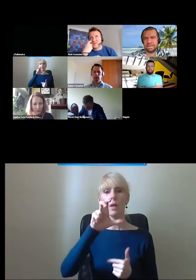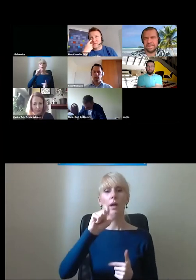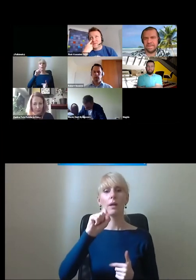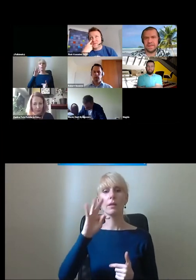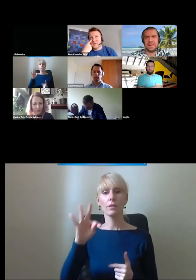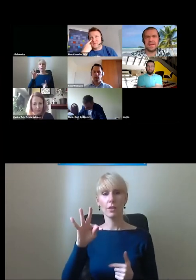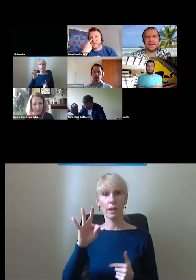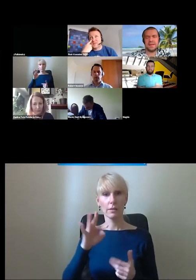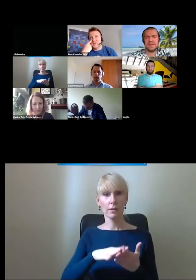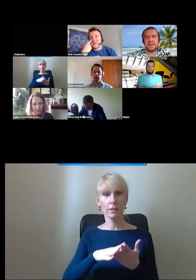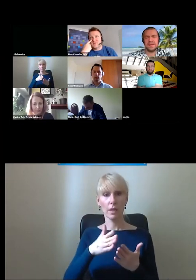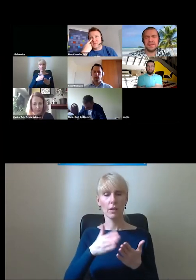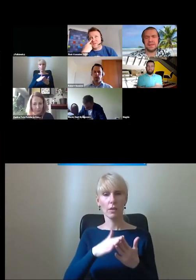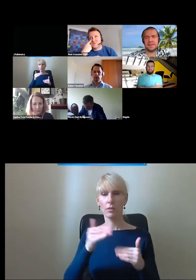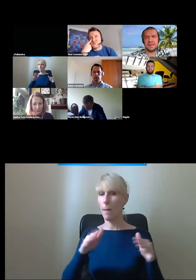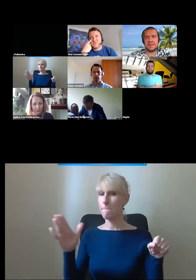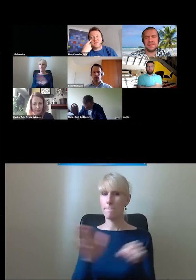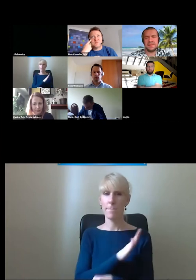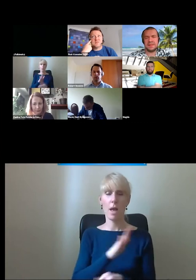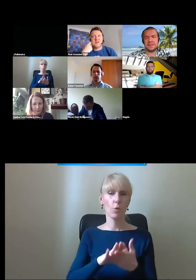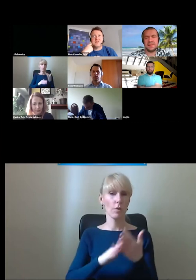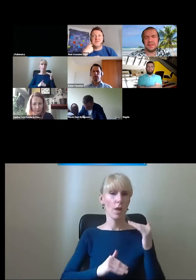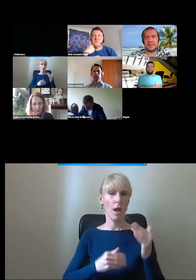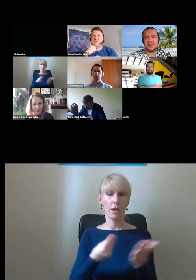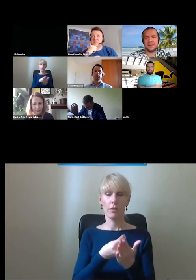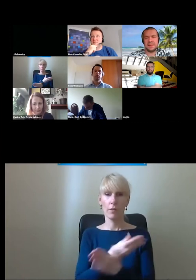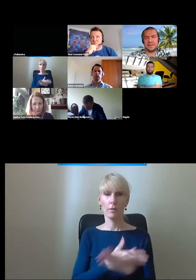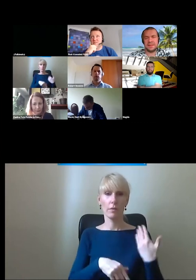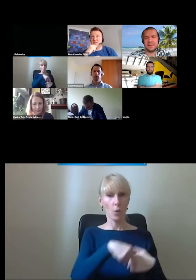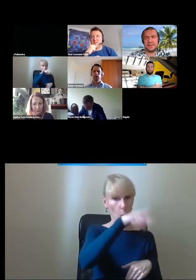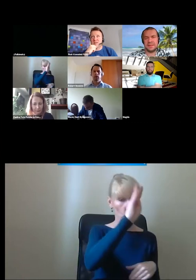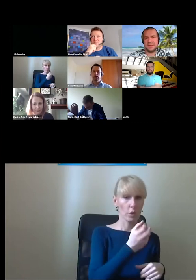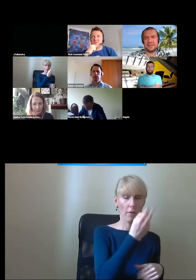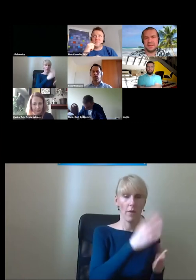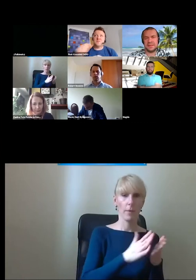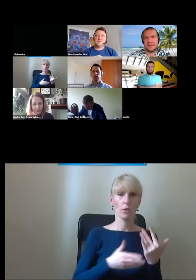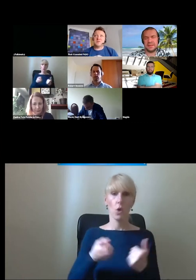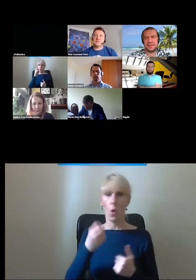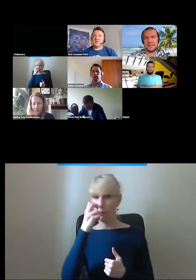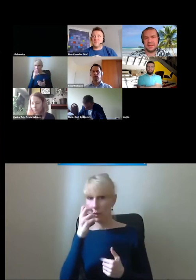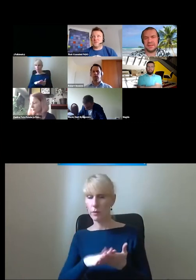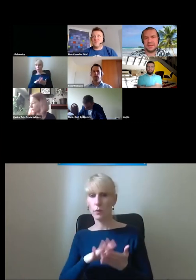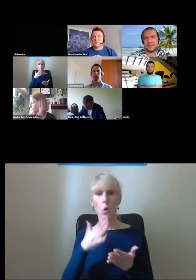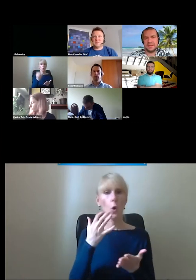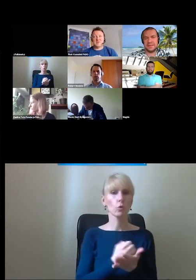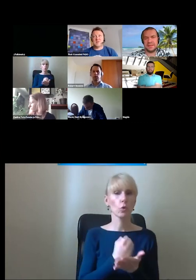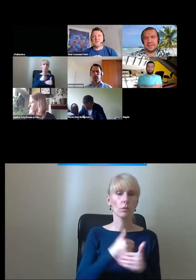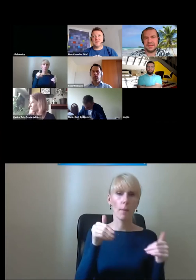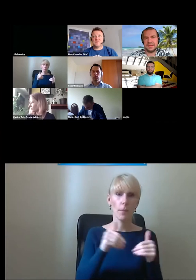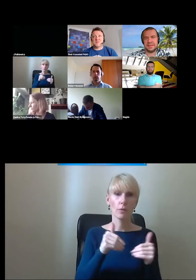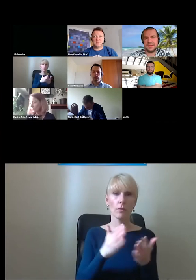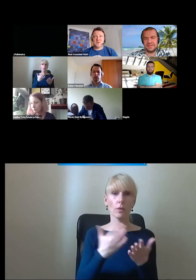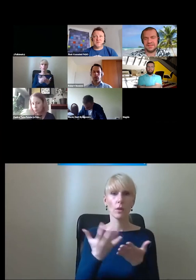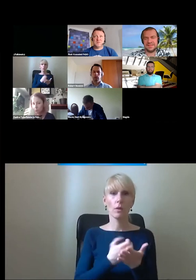cała inwestycja kolejowa na odcinku Łódź Fabryczna Łódź Widzew przez Nidziewnianą prawdopodobnie korzystała z możliwego jeszcze wtedy